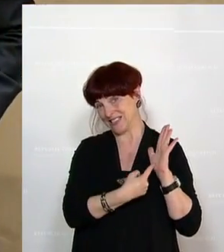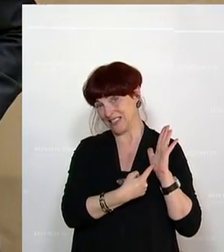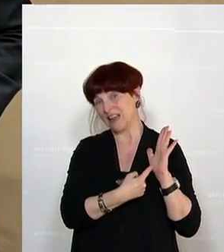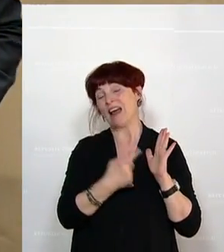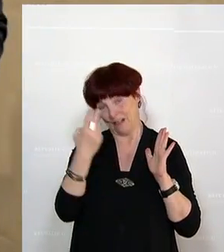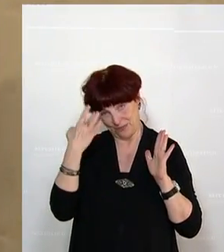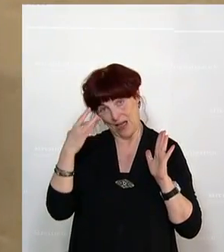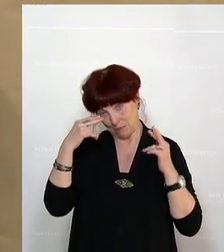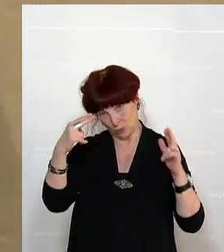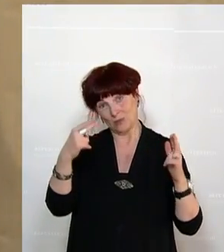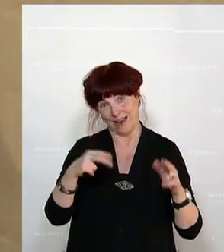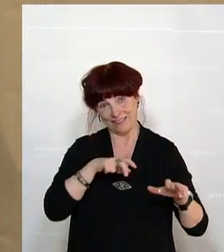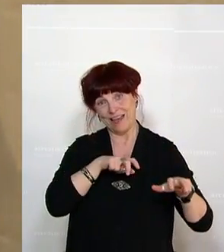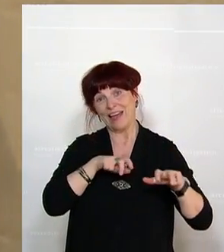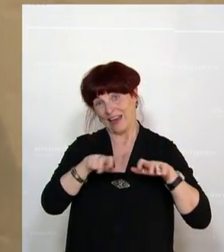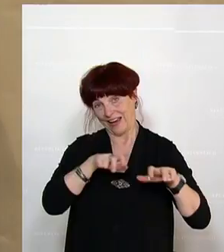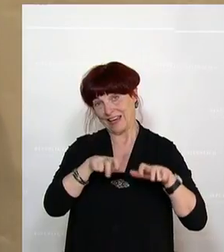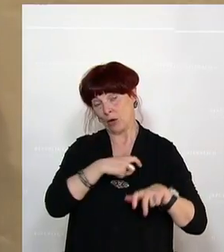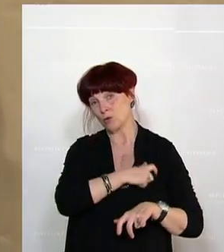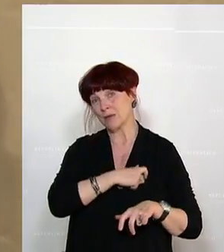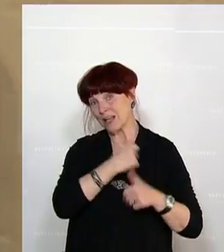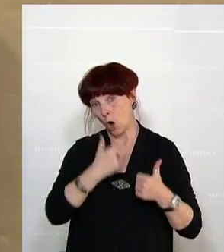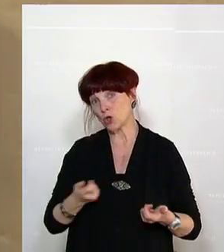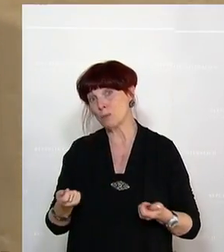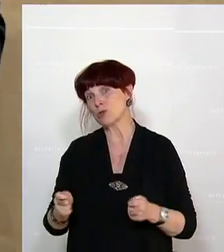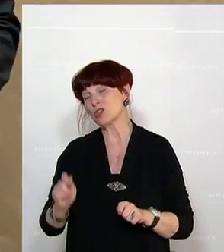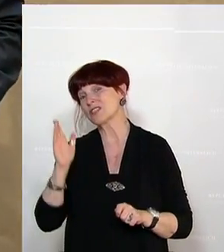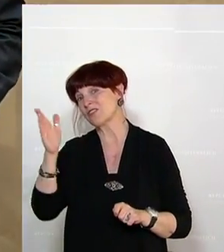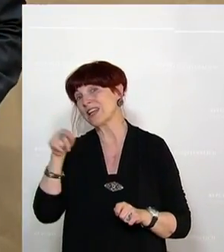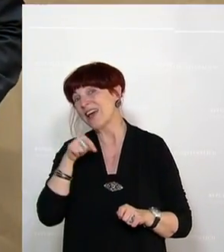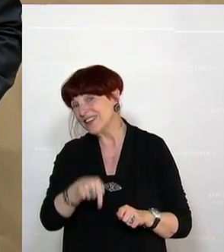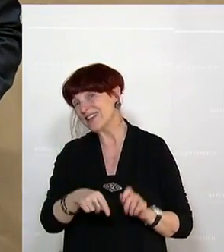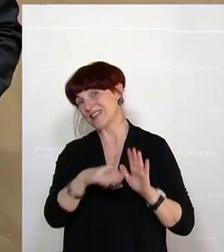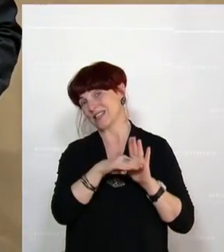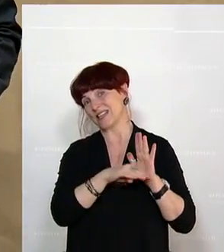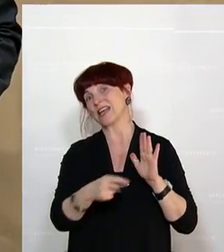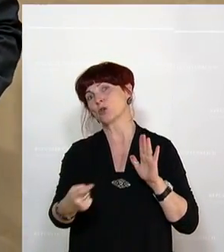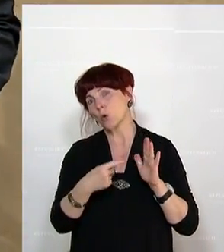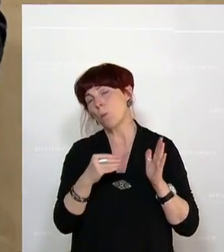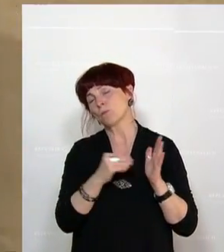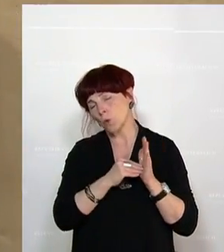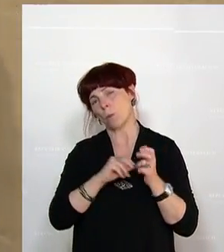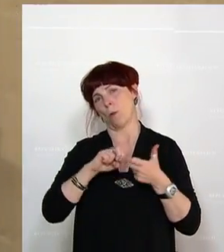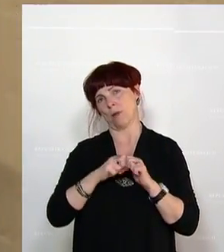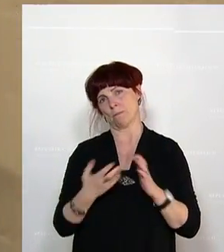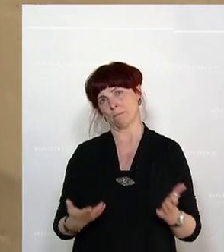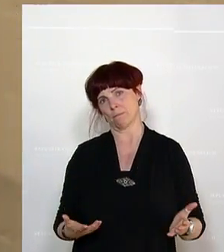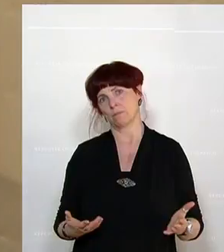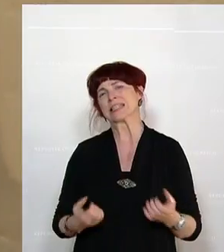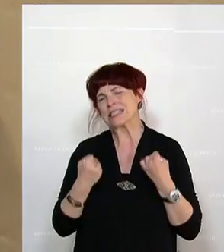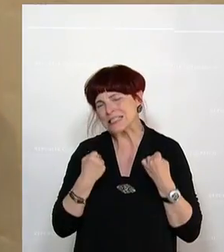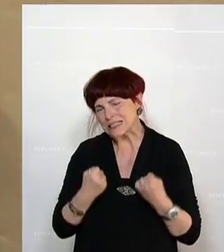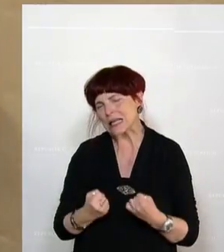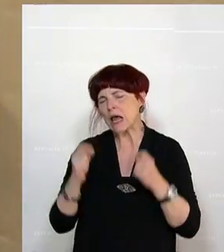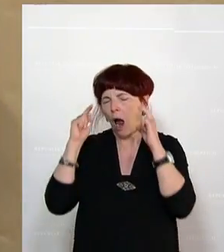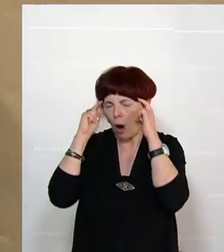meine sehr geehrten Damen und Herren von den Regierungsfraktionen, heute beschließen werden, Das wird uns noch viel, viel Kopfschmerzen bereiten. Und wir werden es erleben,